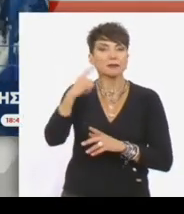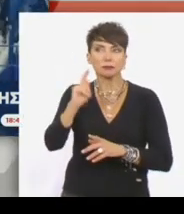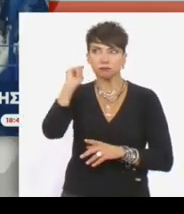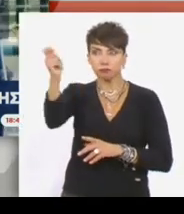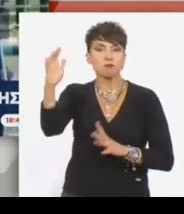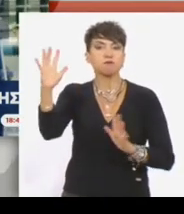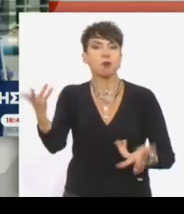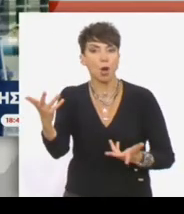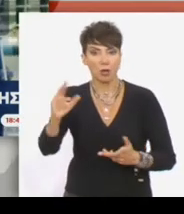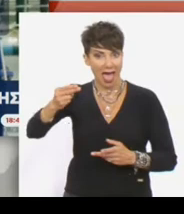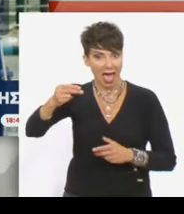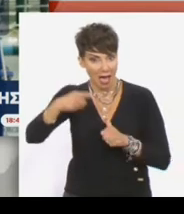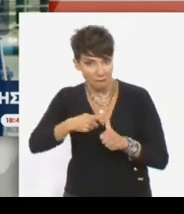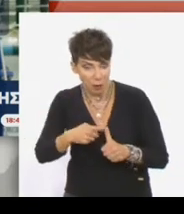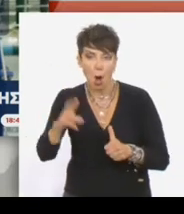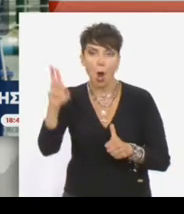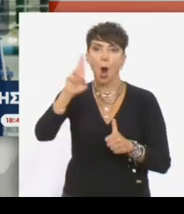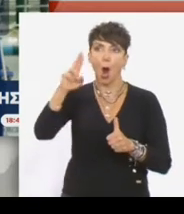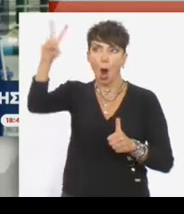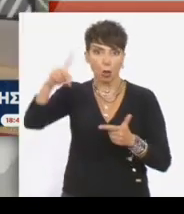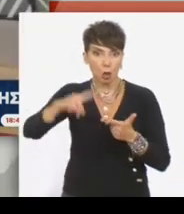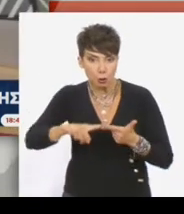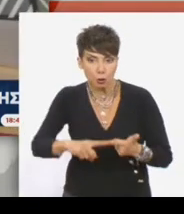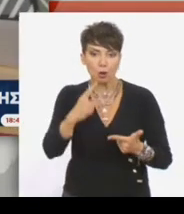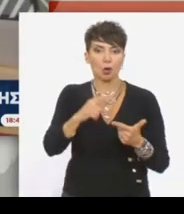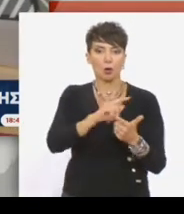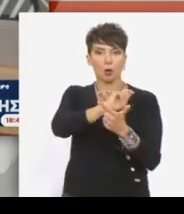σε ρούβλια. Με κατάθεση των εταιριών σε διπλό λογαριασμό.